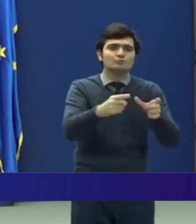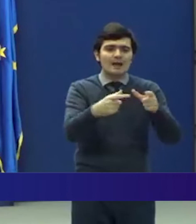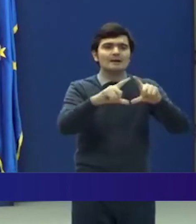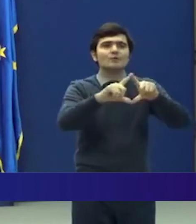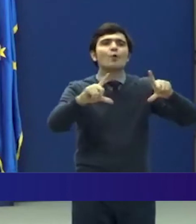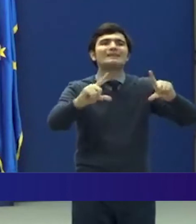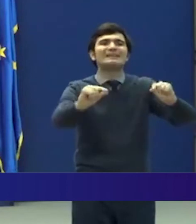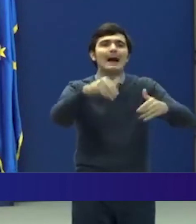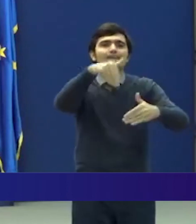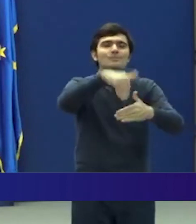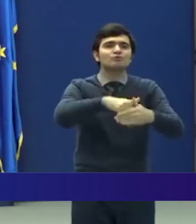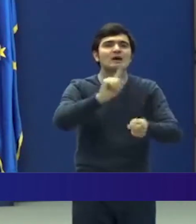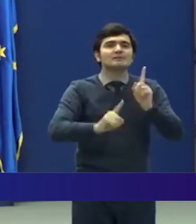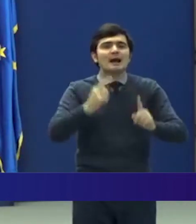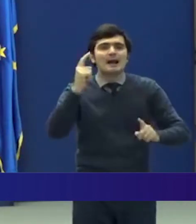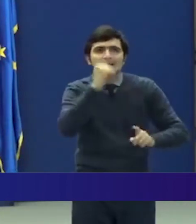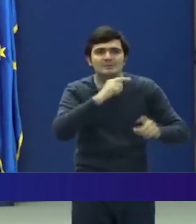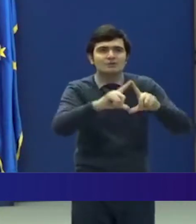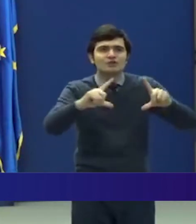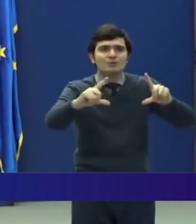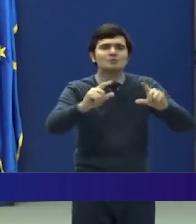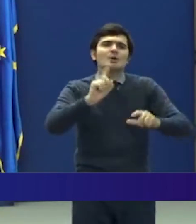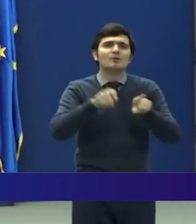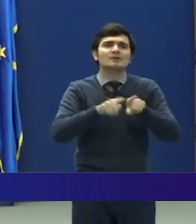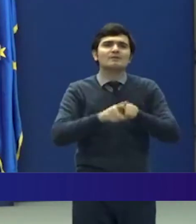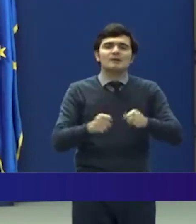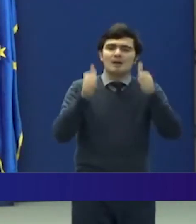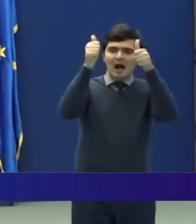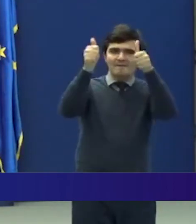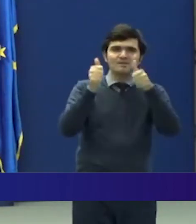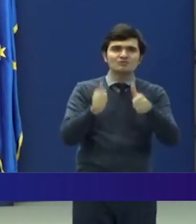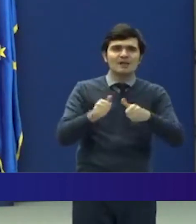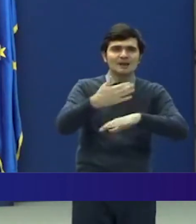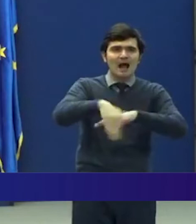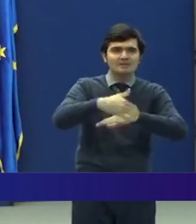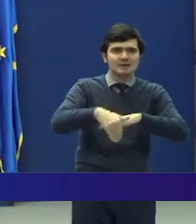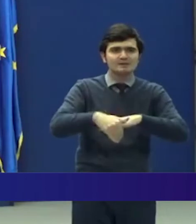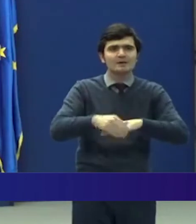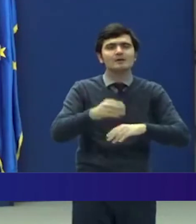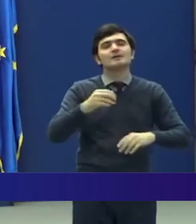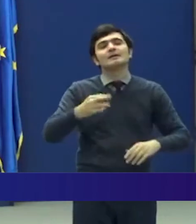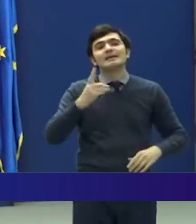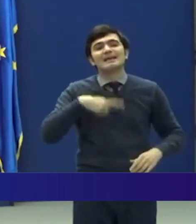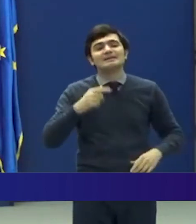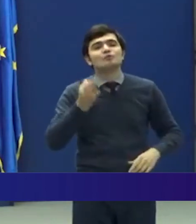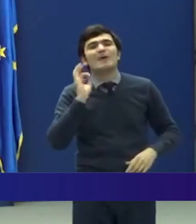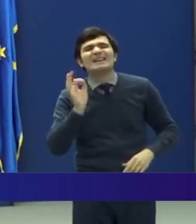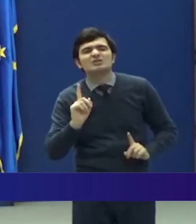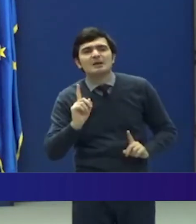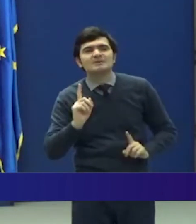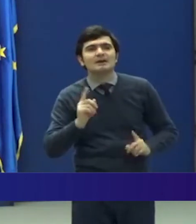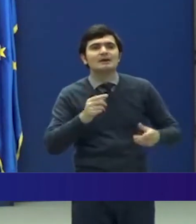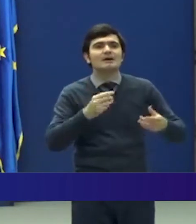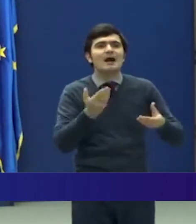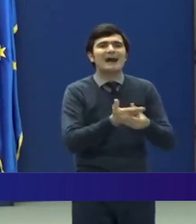sau în lipsa acesteia prin afișarea la adresa destinatarului, cu o singură excepție, actele de procedură